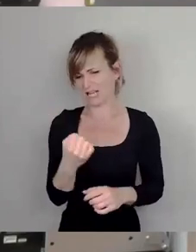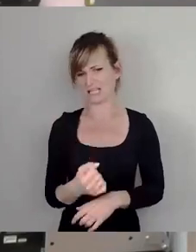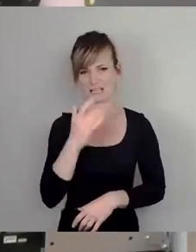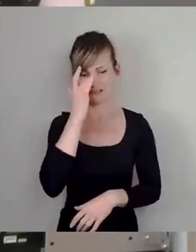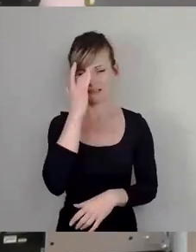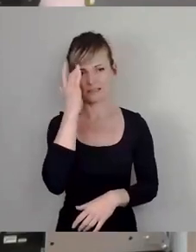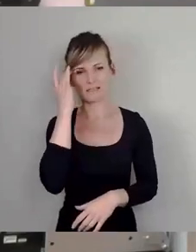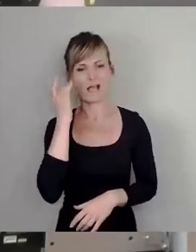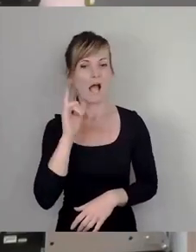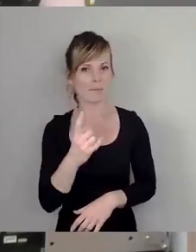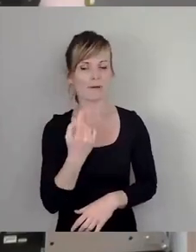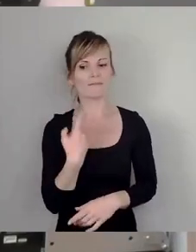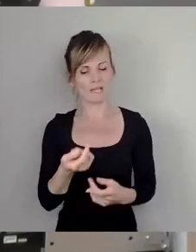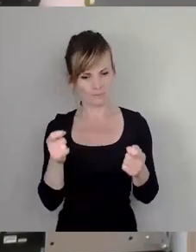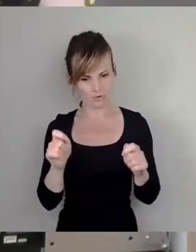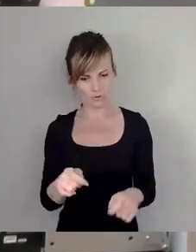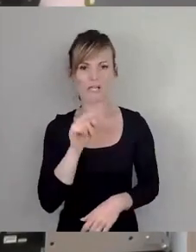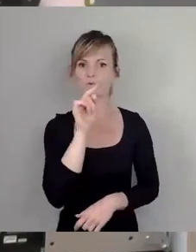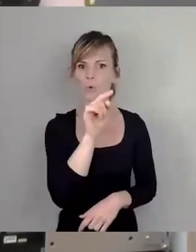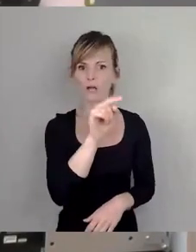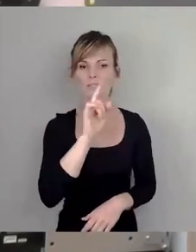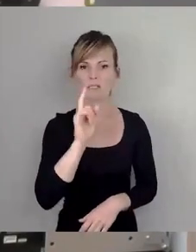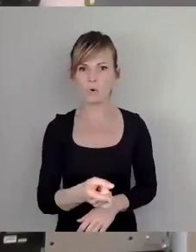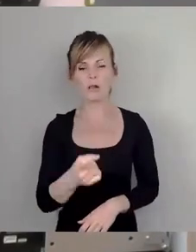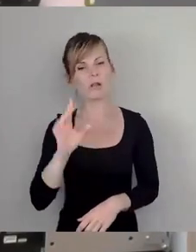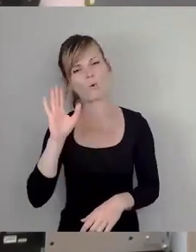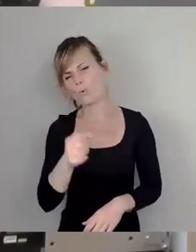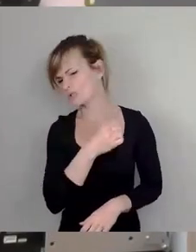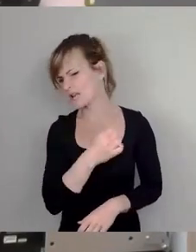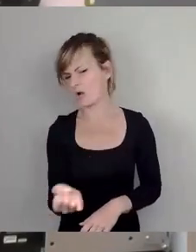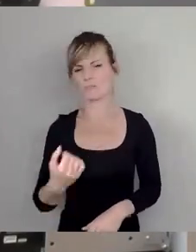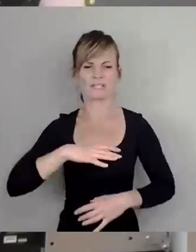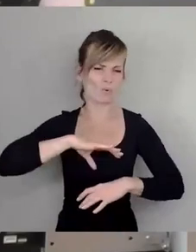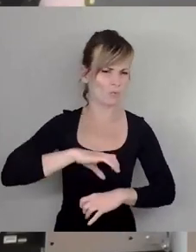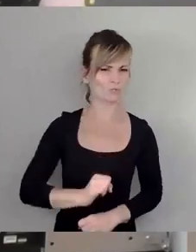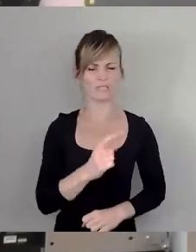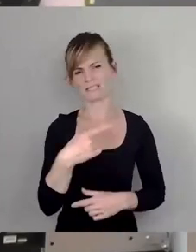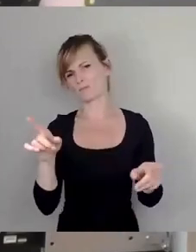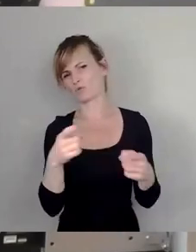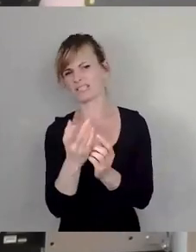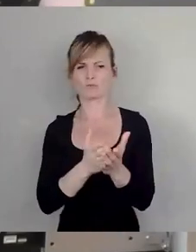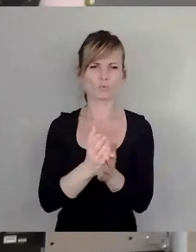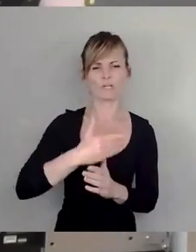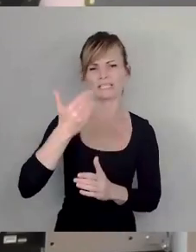Aber wir haben beschlossen, dort soll unerträgliche Musik sein mit Eistockschießen.